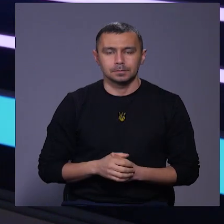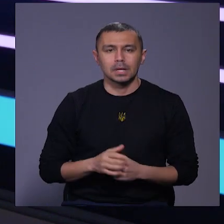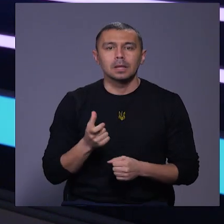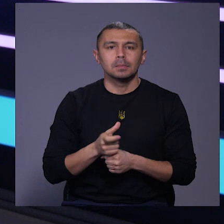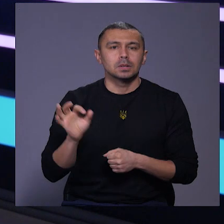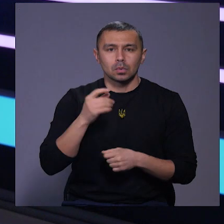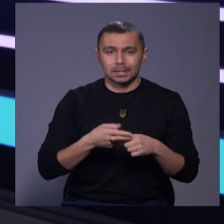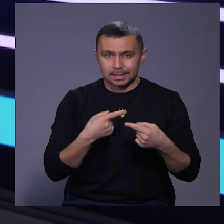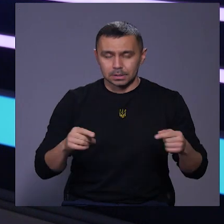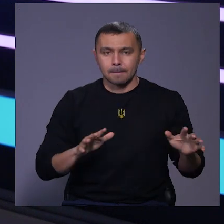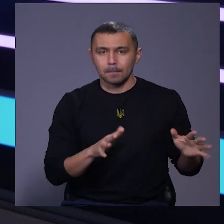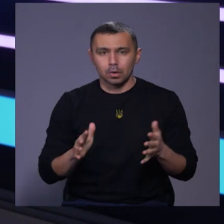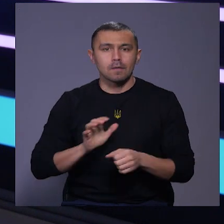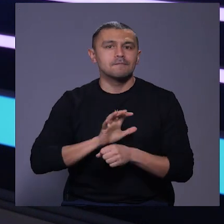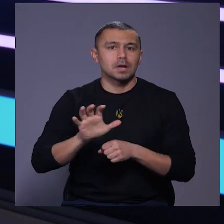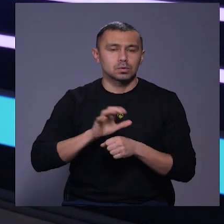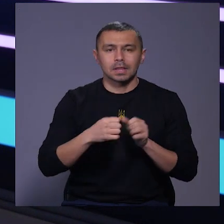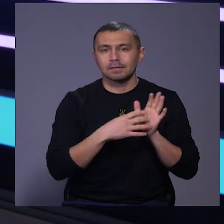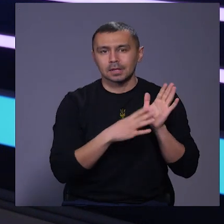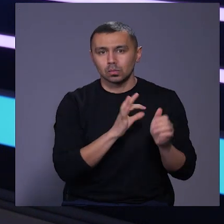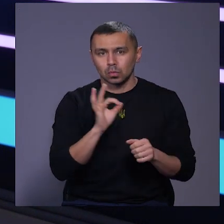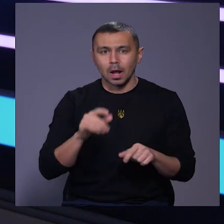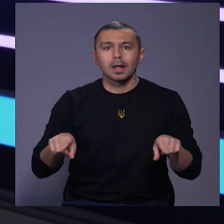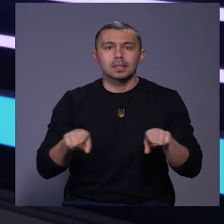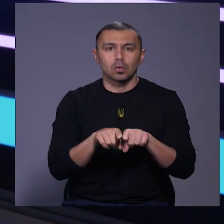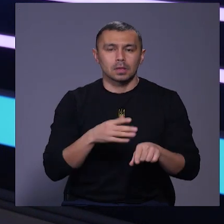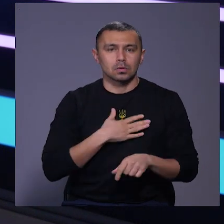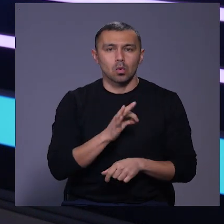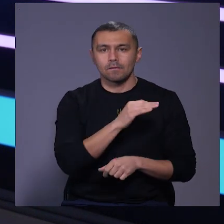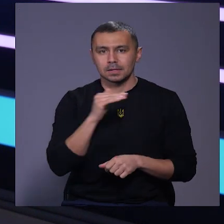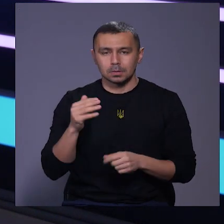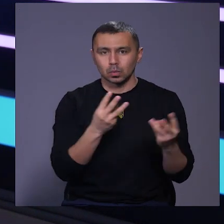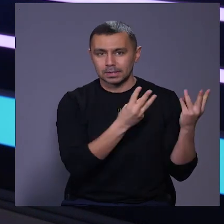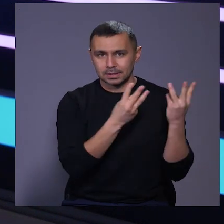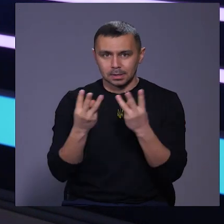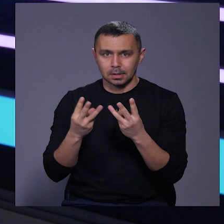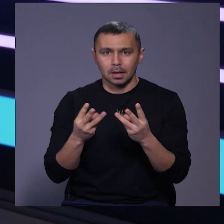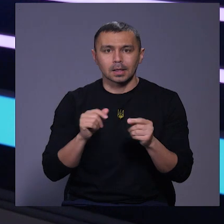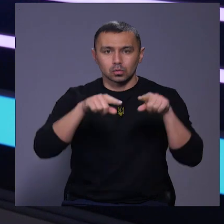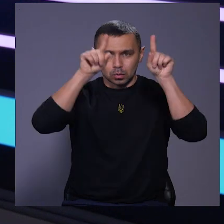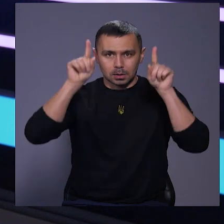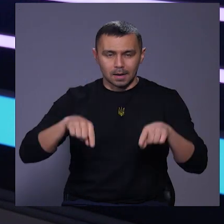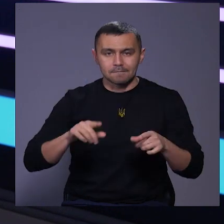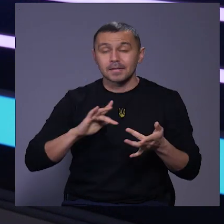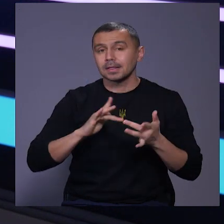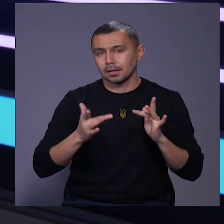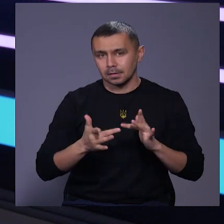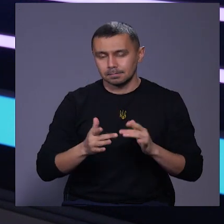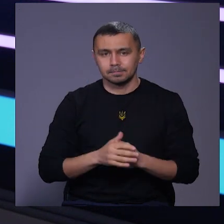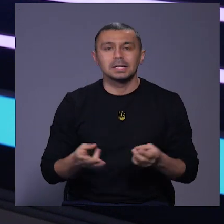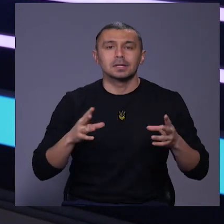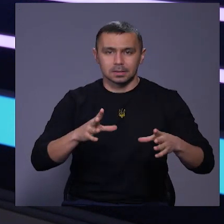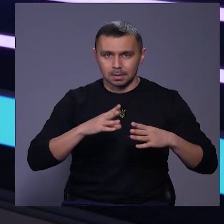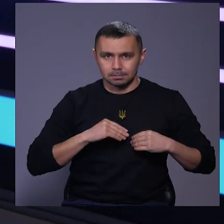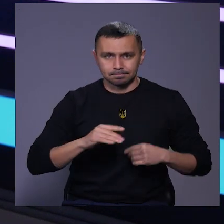Більше про ці та інші події у випуску о 19-тій, а також на нашому офіційному сайті та на сторінках у соціальних мережах.